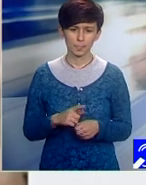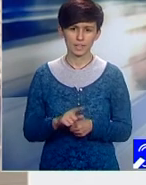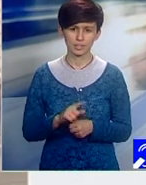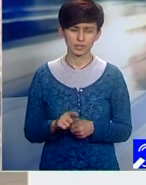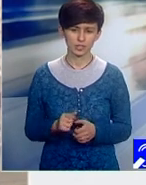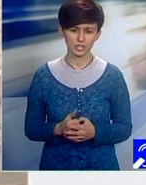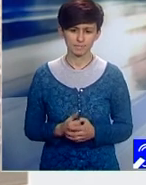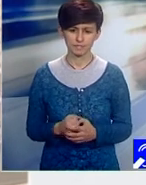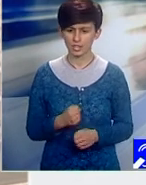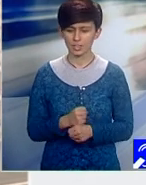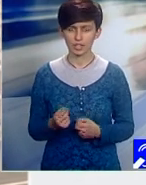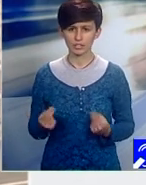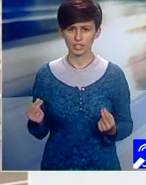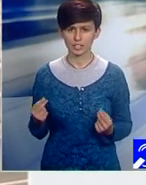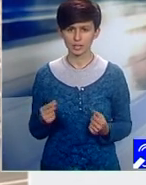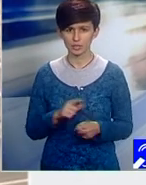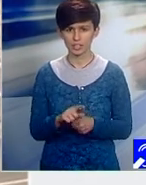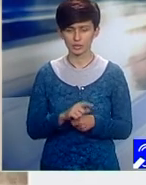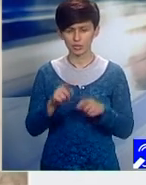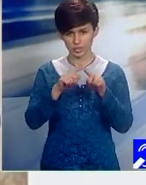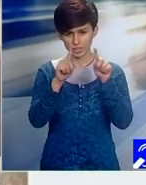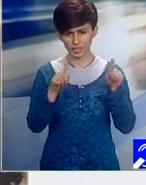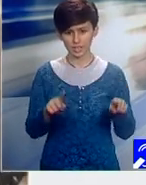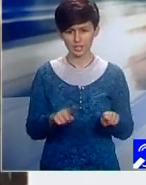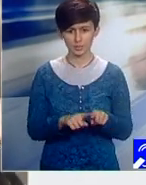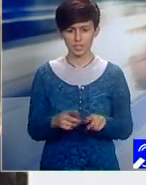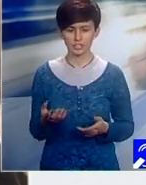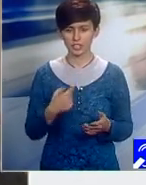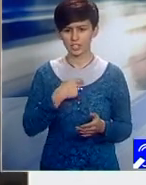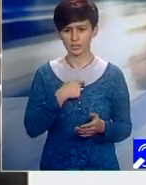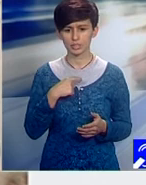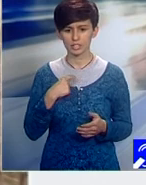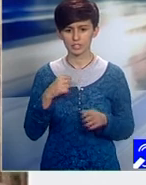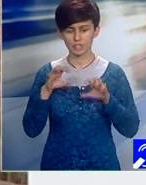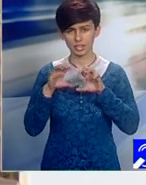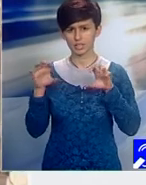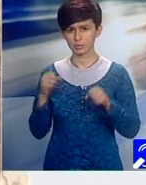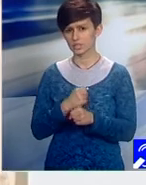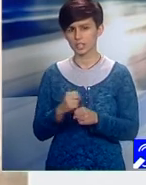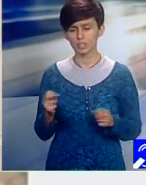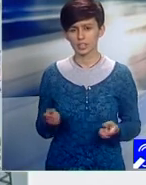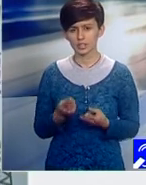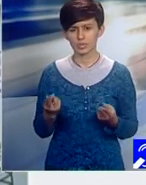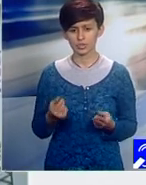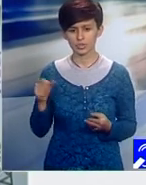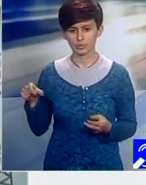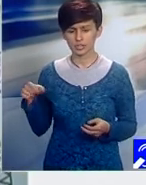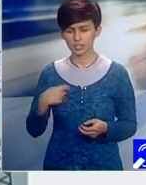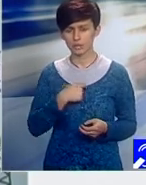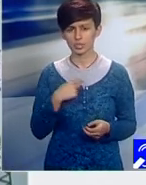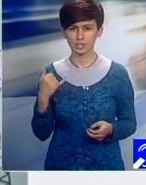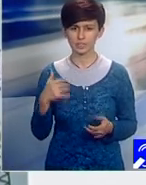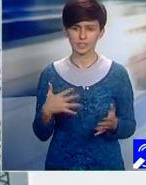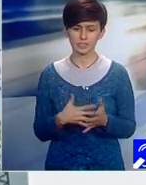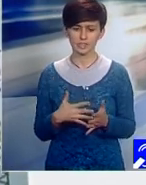multe elemente vizuale de imagine care pot să fie expose foarte ușor și... practic publicul va putea să vină să le încerce, să le testeze,